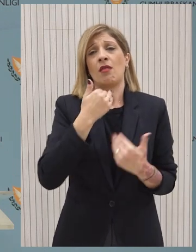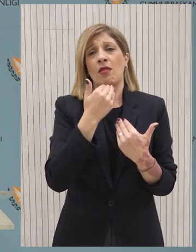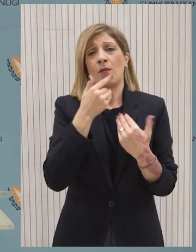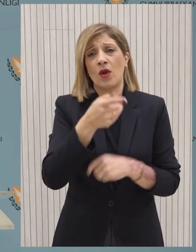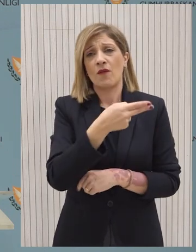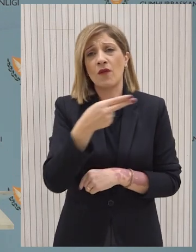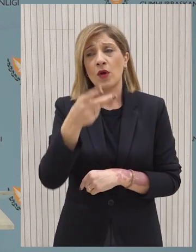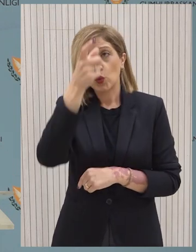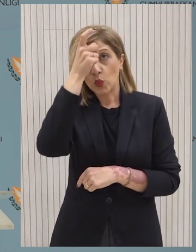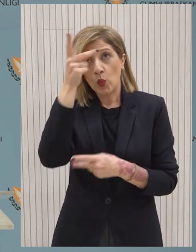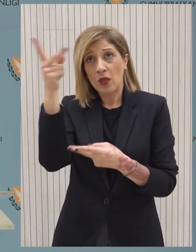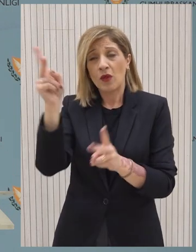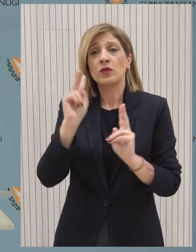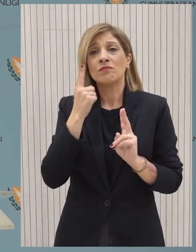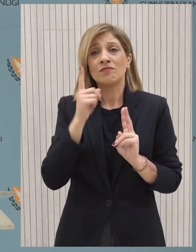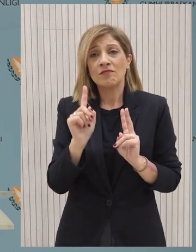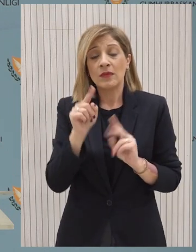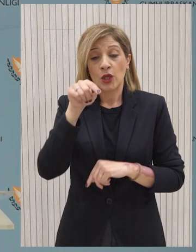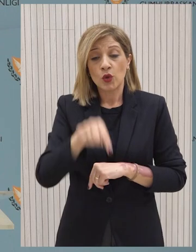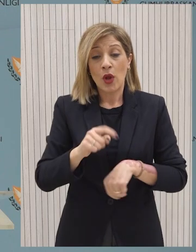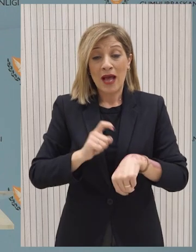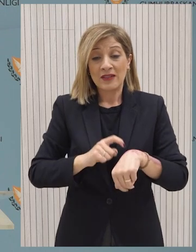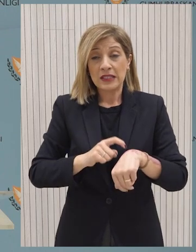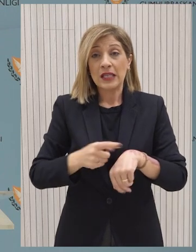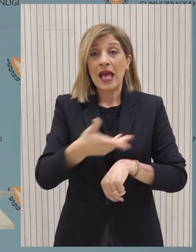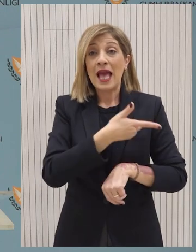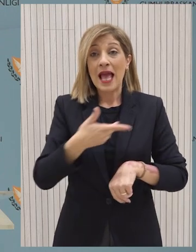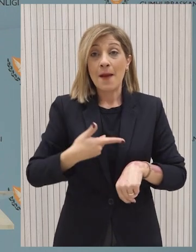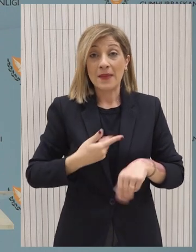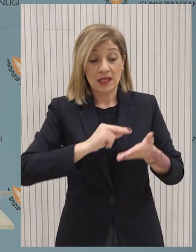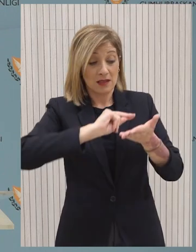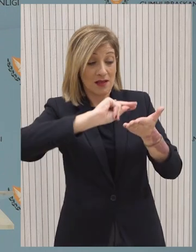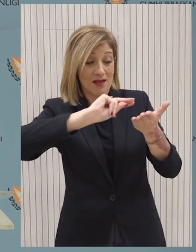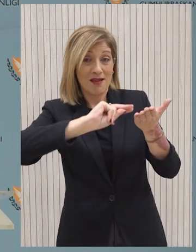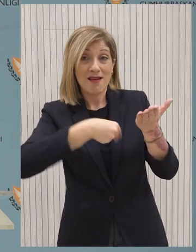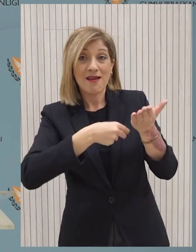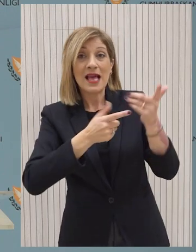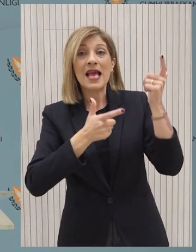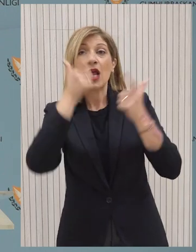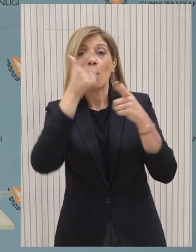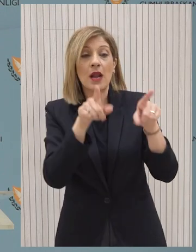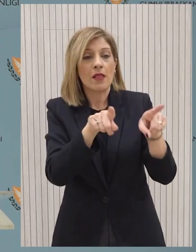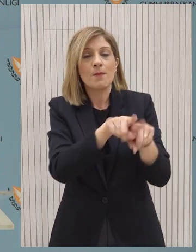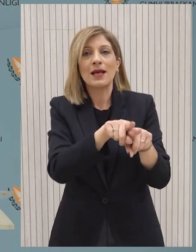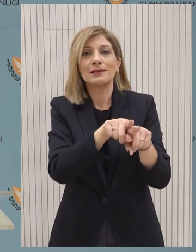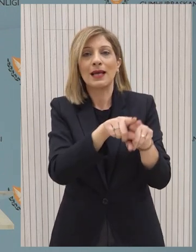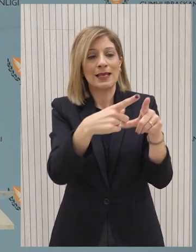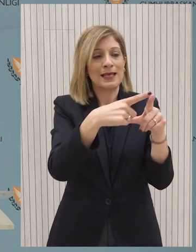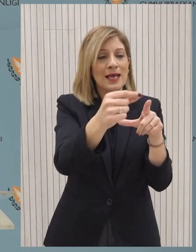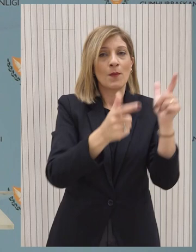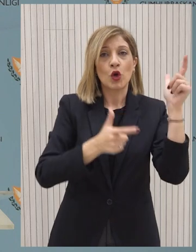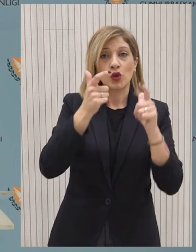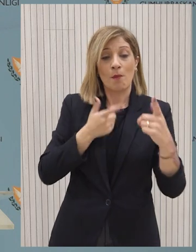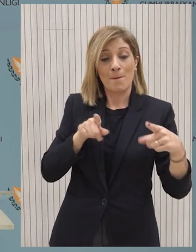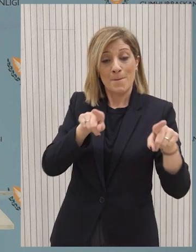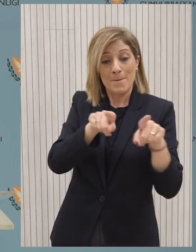μεταξύ εμάς και της ειρνευτικής δύναμης, η οποία έχει τον έλεγχο και τον συντονισμό των εργασιών και αναμένουμε ότι η ειρνευτική δύναμη να ασφαλίσει την